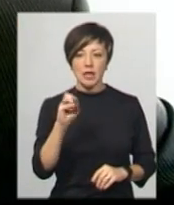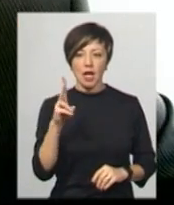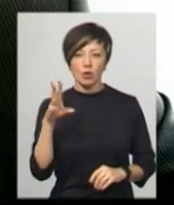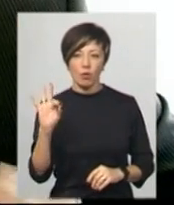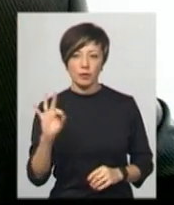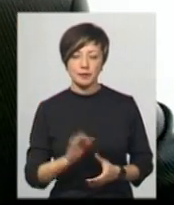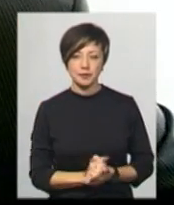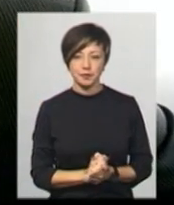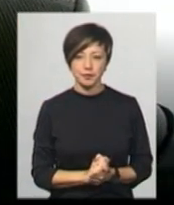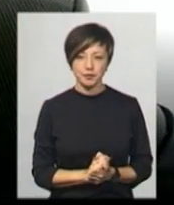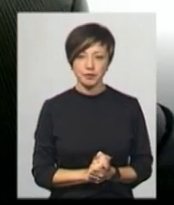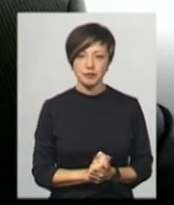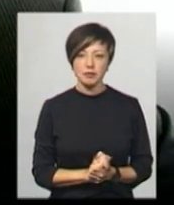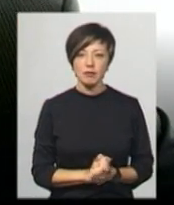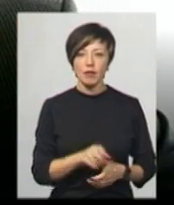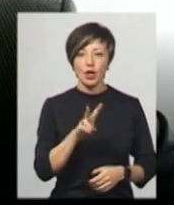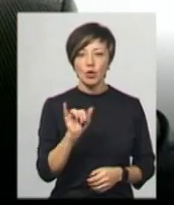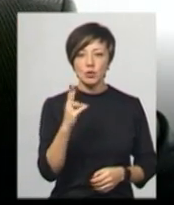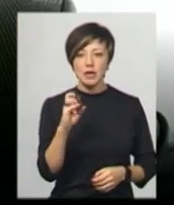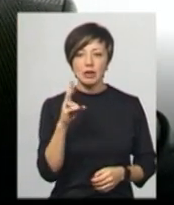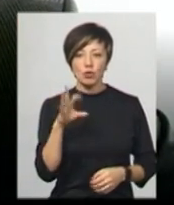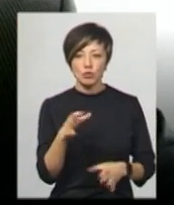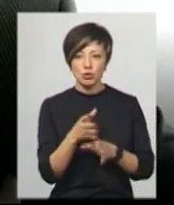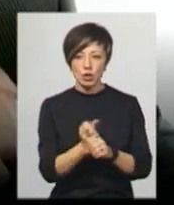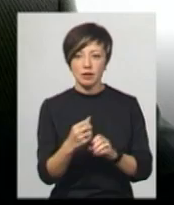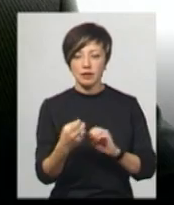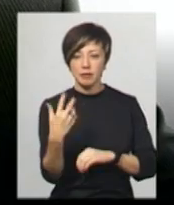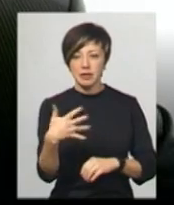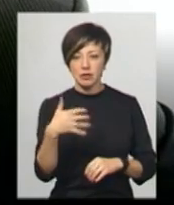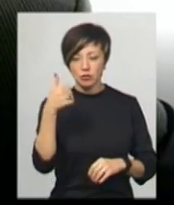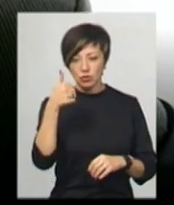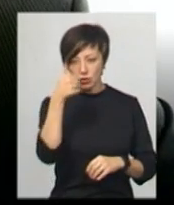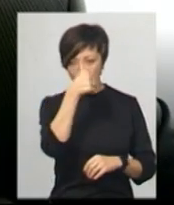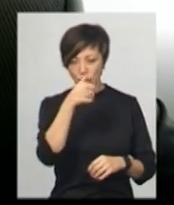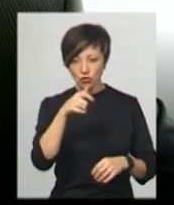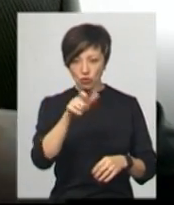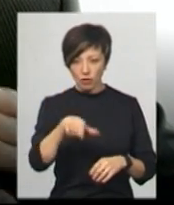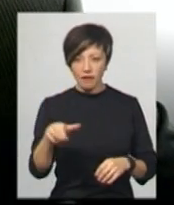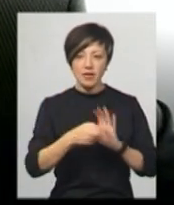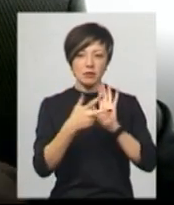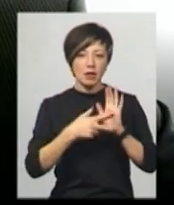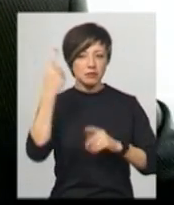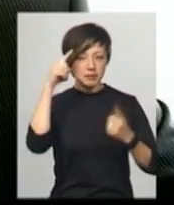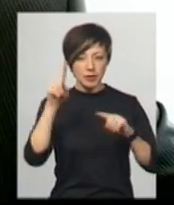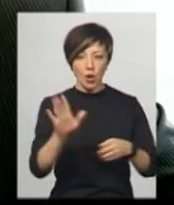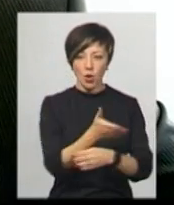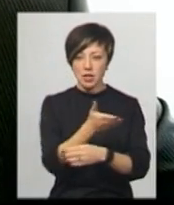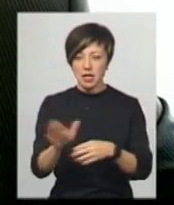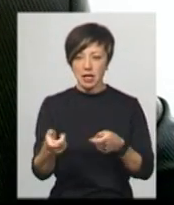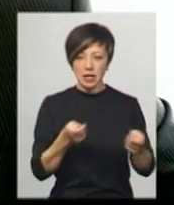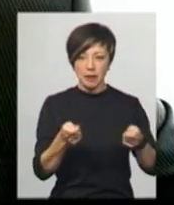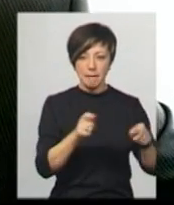скоротив на 60 чоловік в 2016 році. Потім в 2018 в нього виникає ідея розділити департамент